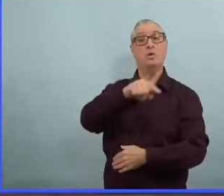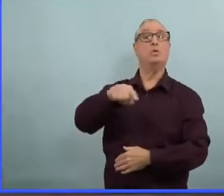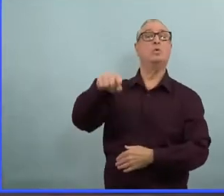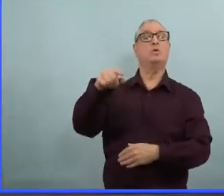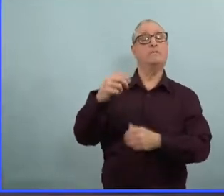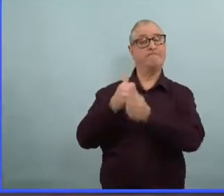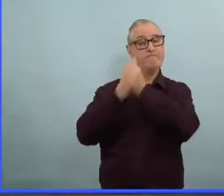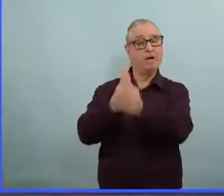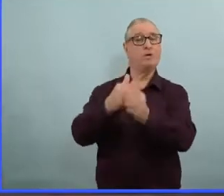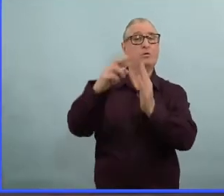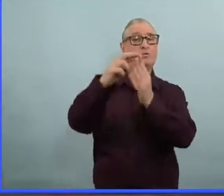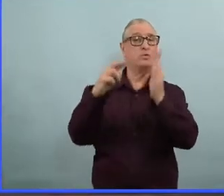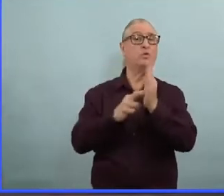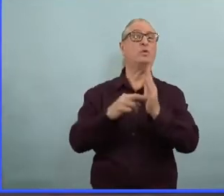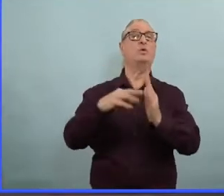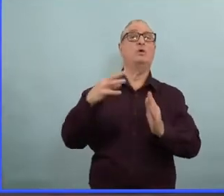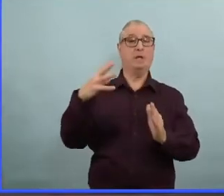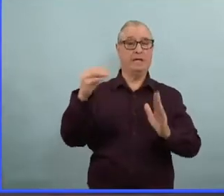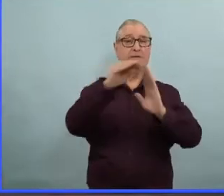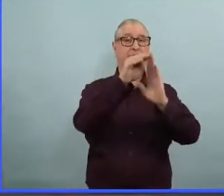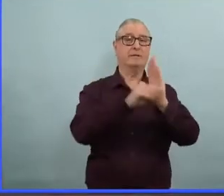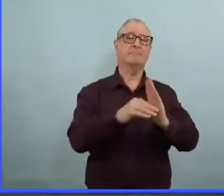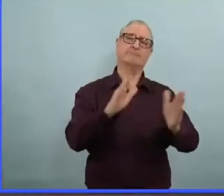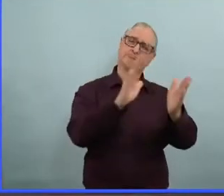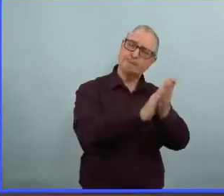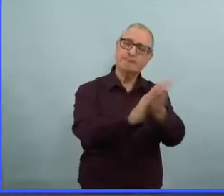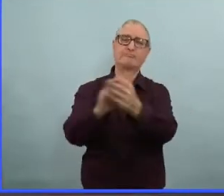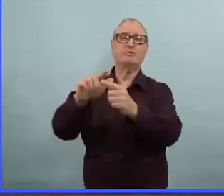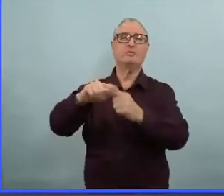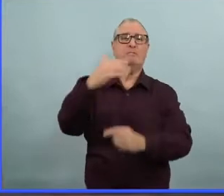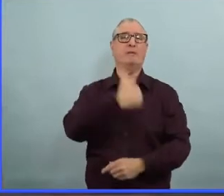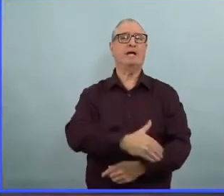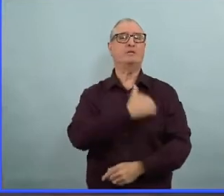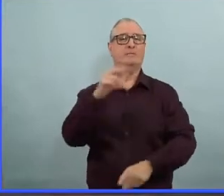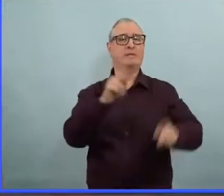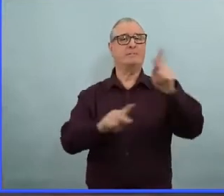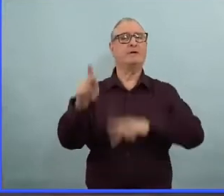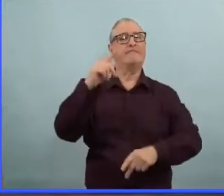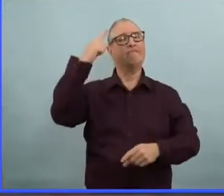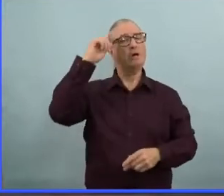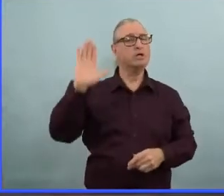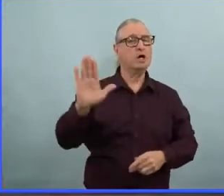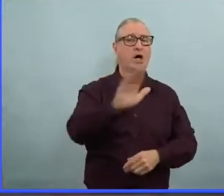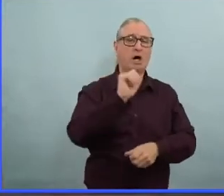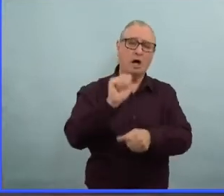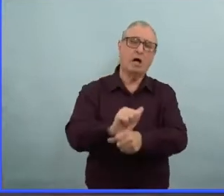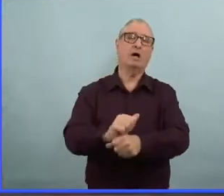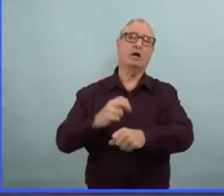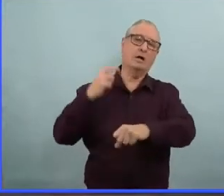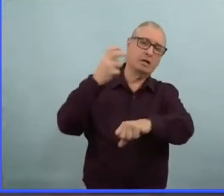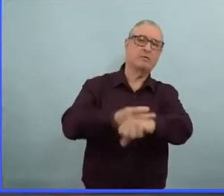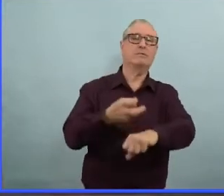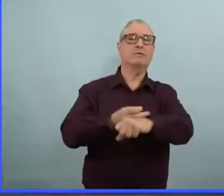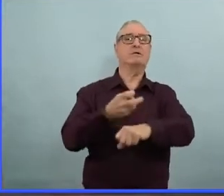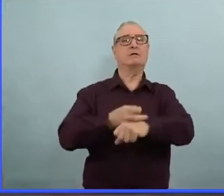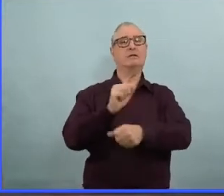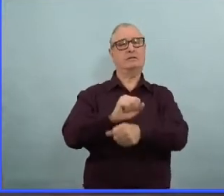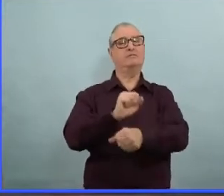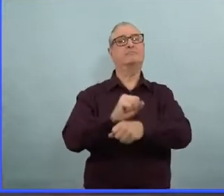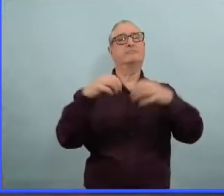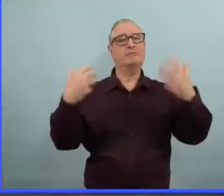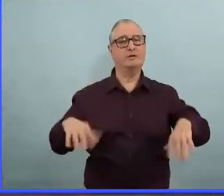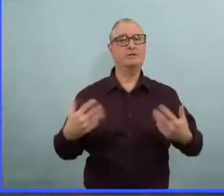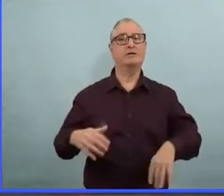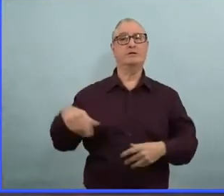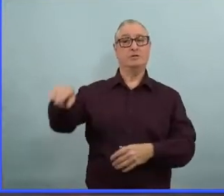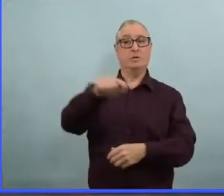restrictions. Donc, encore une fois, merci à tous les Manitobains. Merci à tous les travailleurs du secteur de la santé qui ont vraiment sacrifié